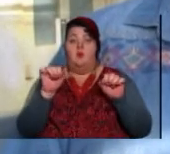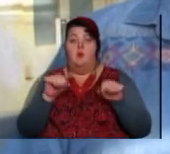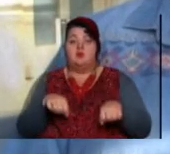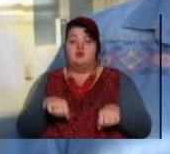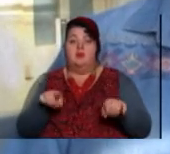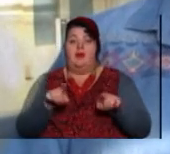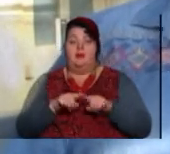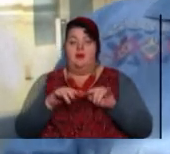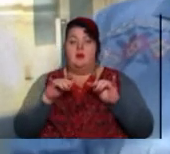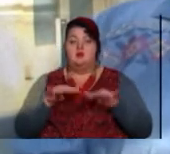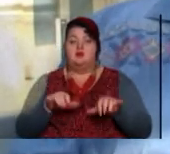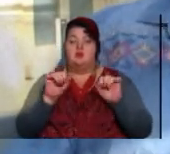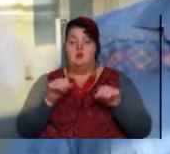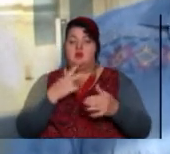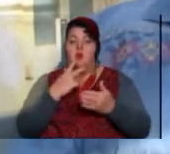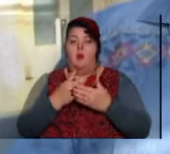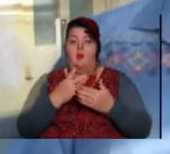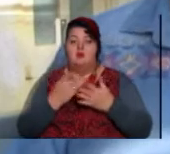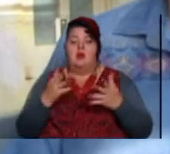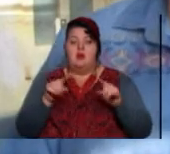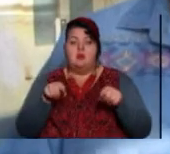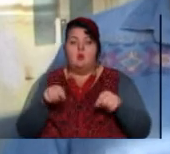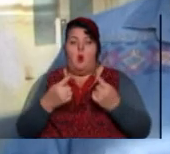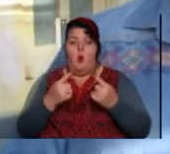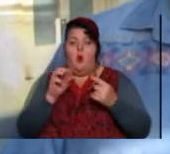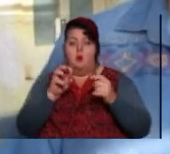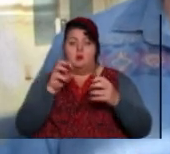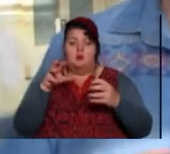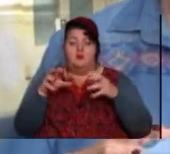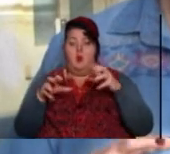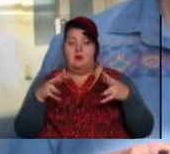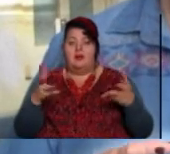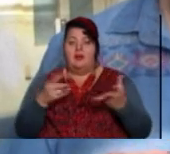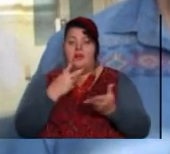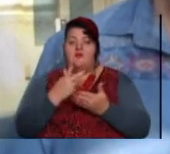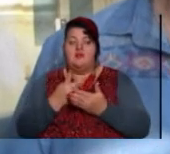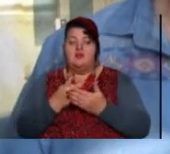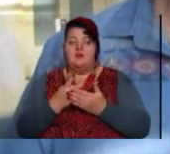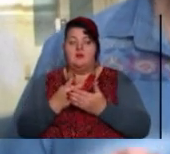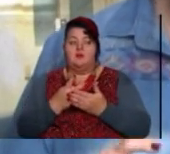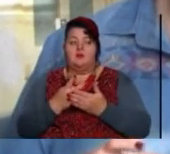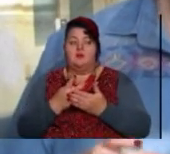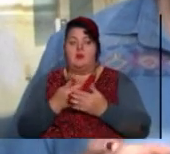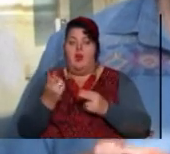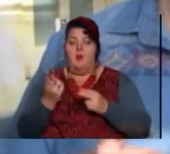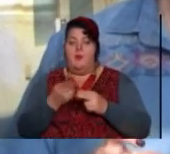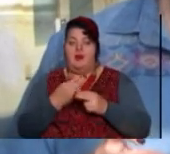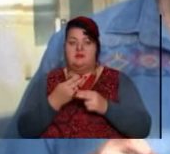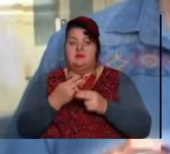Таким чином ми можемо побачити якісь утворення, які від дни, які ми бачимо без